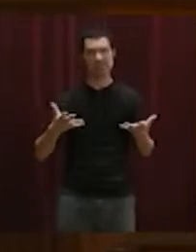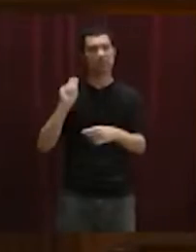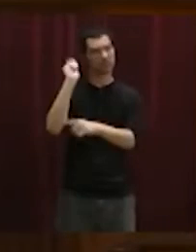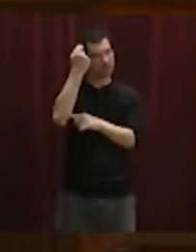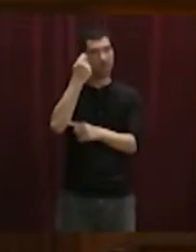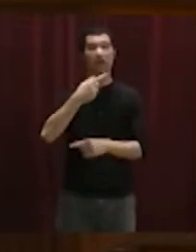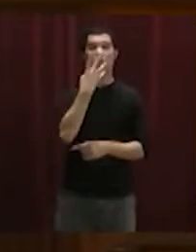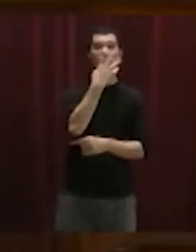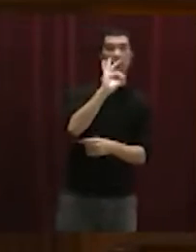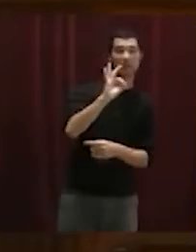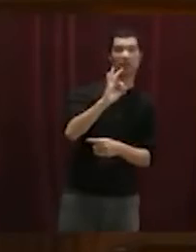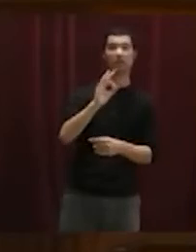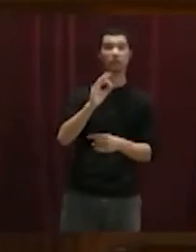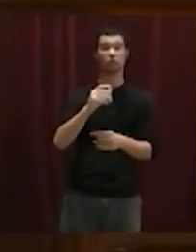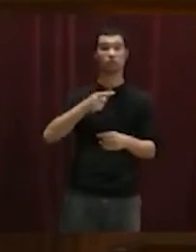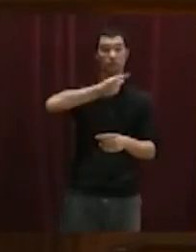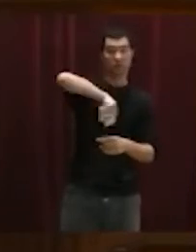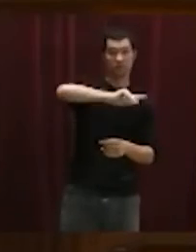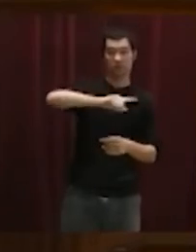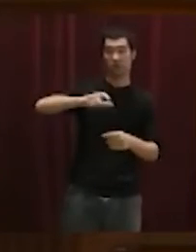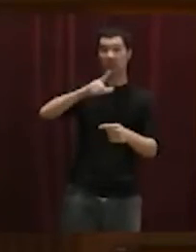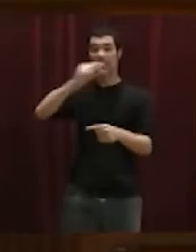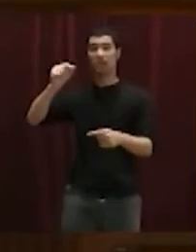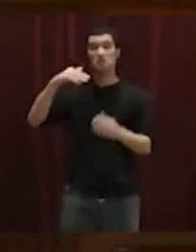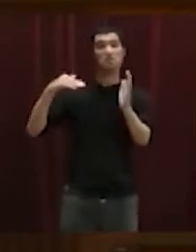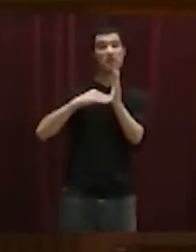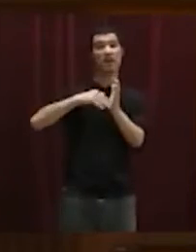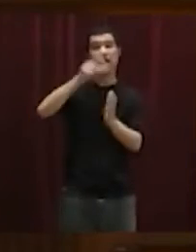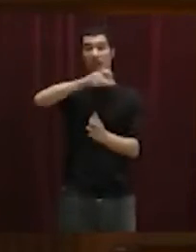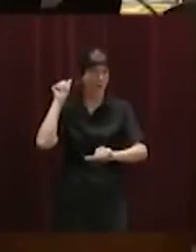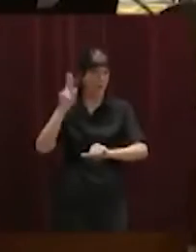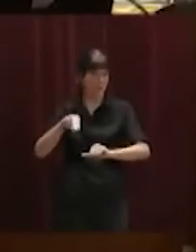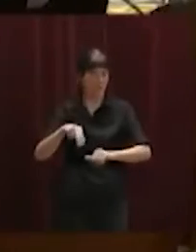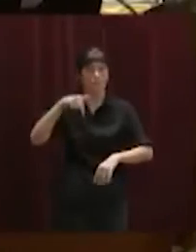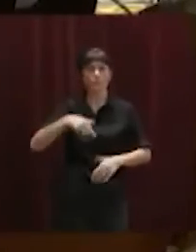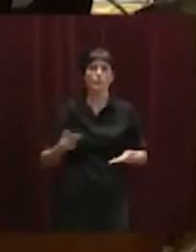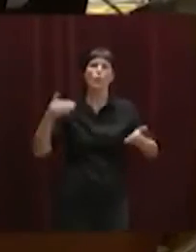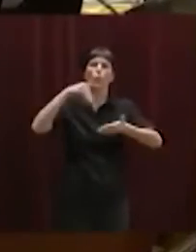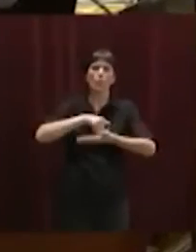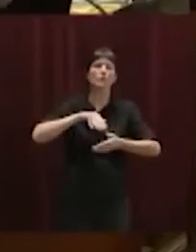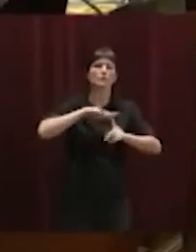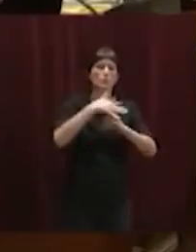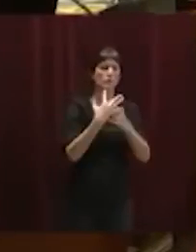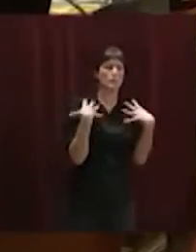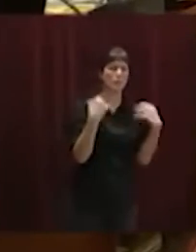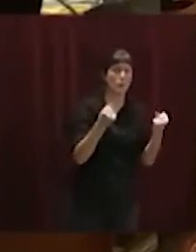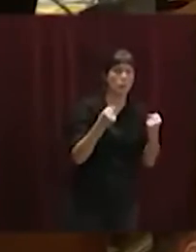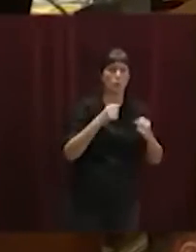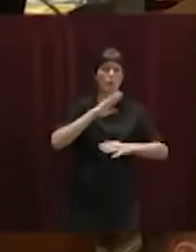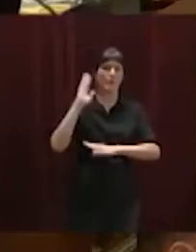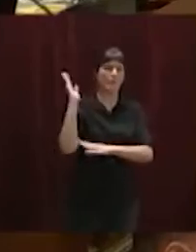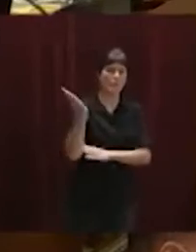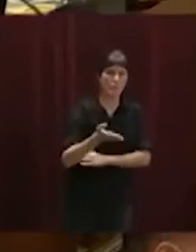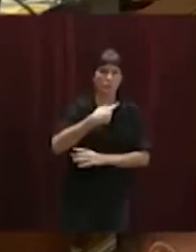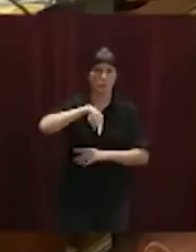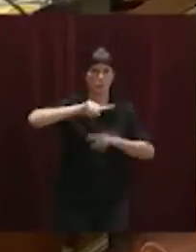per 100.000 habitants a 14 dies que tenim ara han de passar-se menys de 50. D'altra banda, Armengol ha anunciat que dijous s'aprovarà